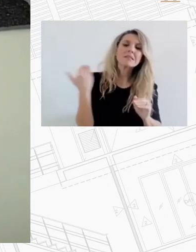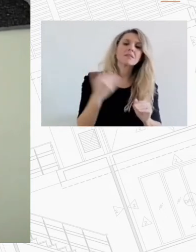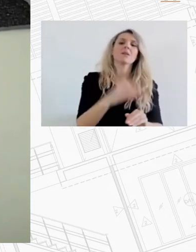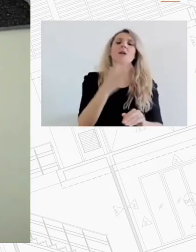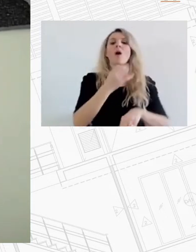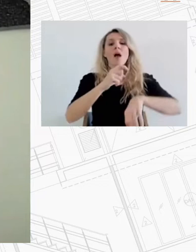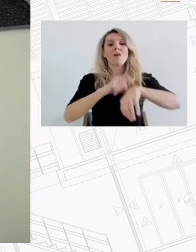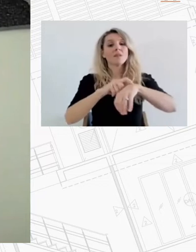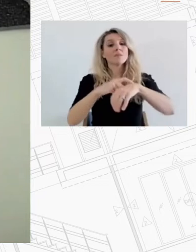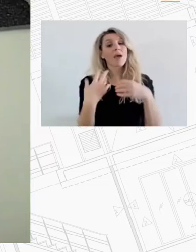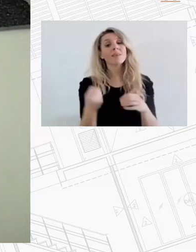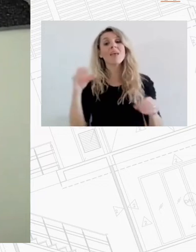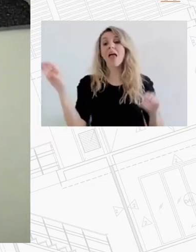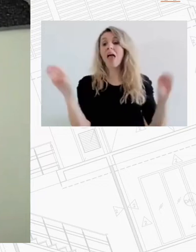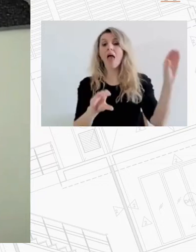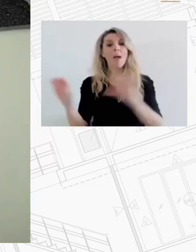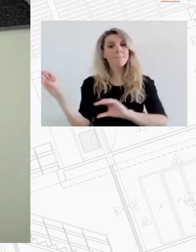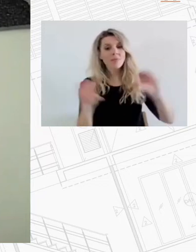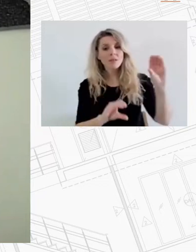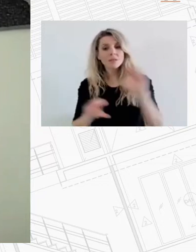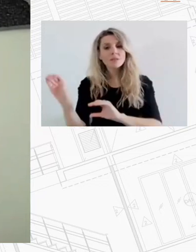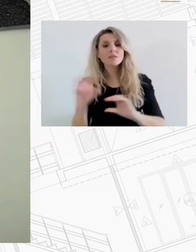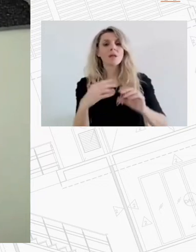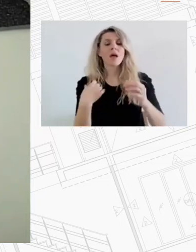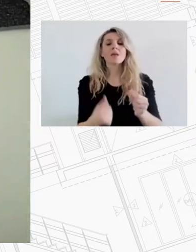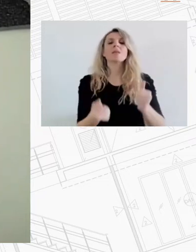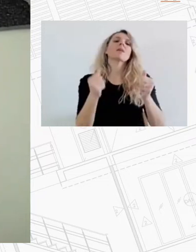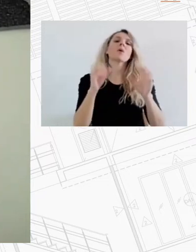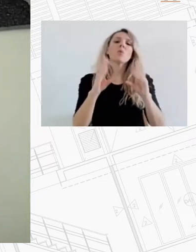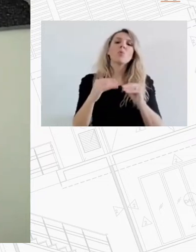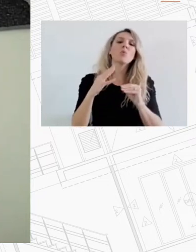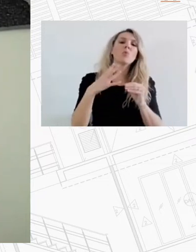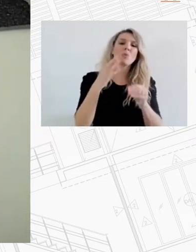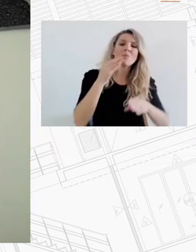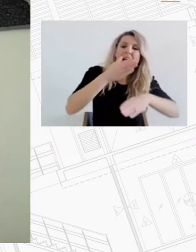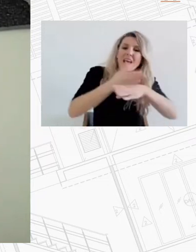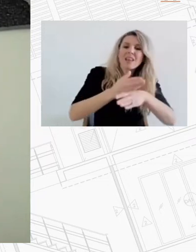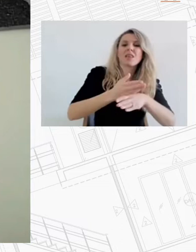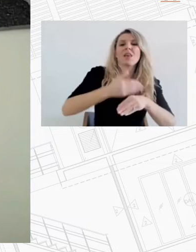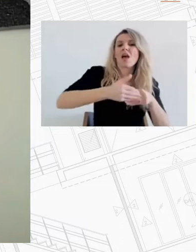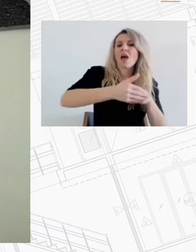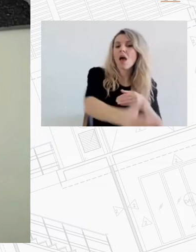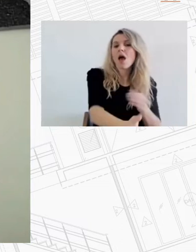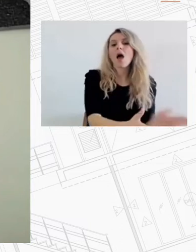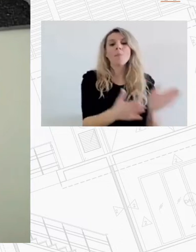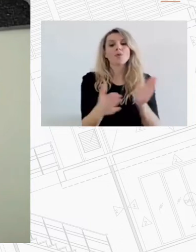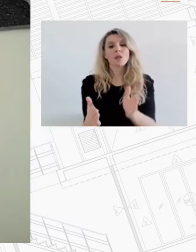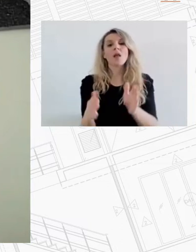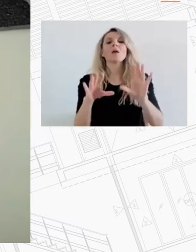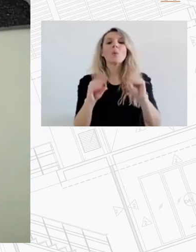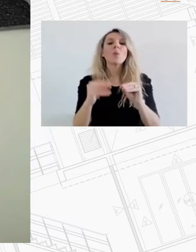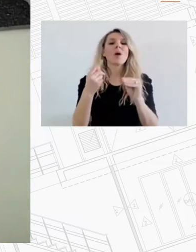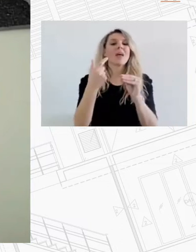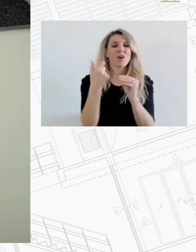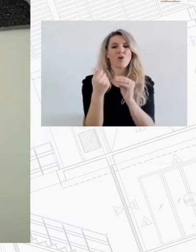την επέκταση βραχυχρόνιων τουριστικών μισθώσεων και την αναθέρμανση της οικονομικής δραστηριότητας